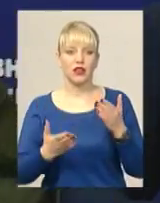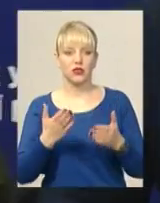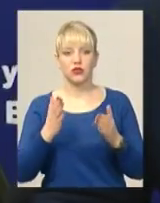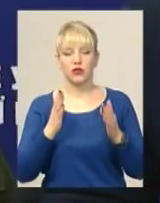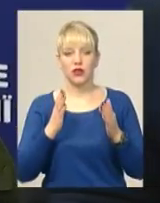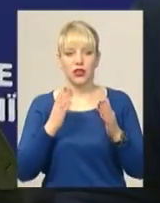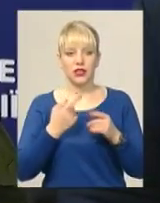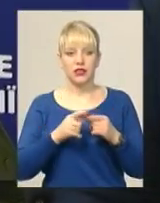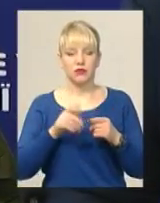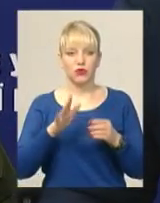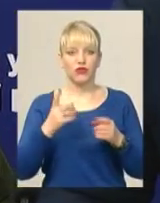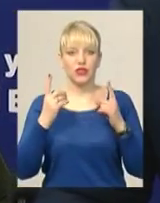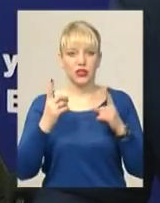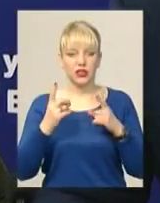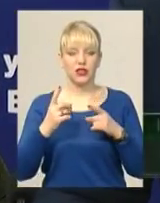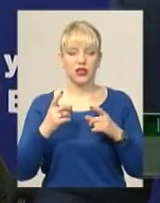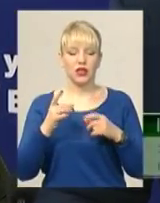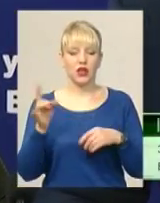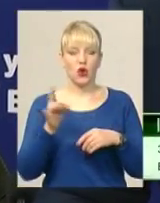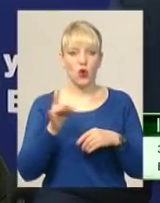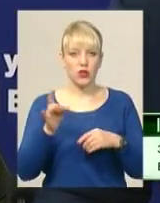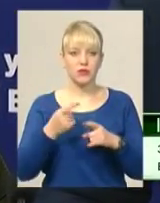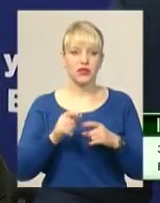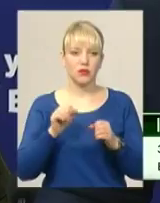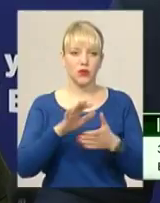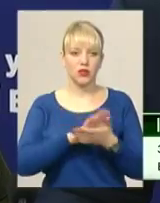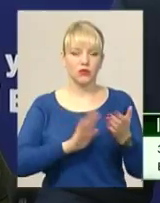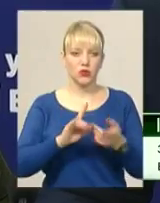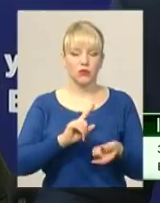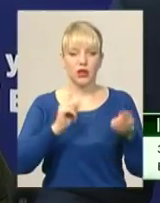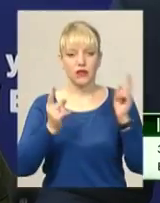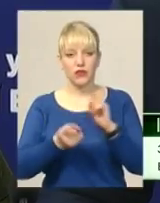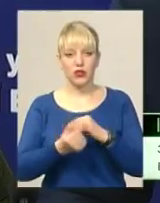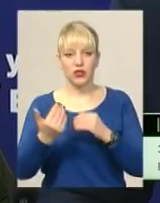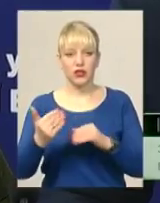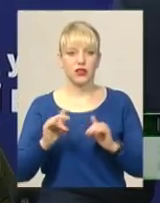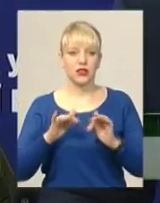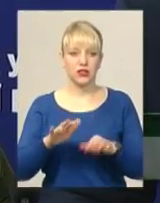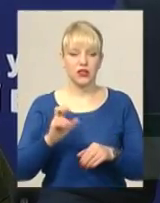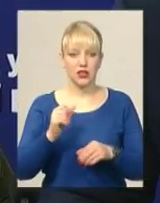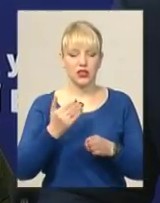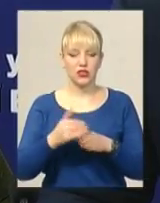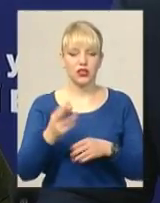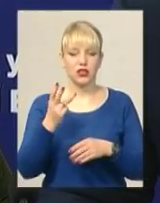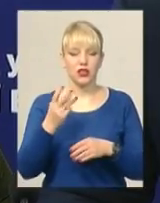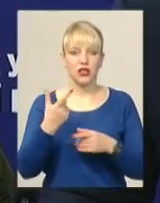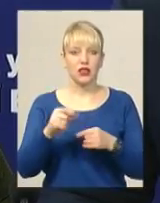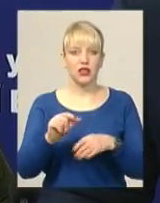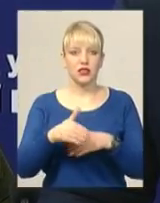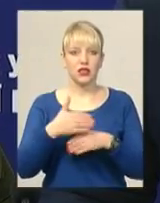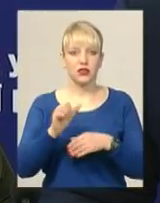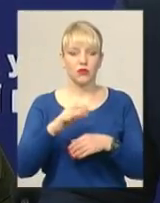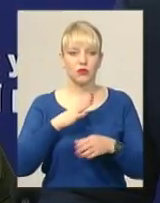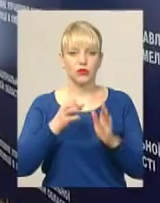особливо великі розміри, то може в подальшому бути перекваліфіковано їхнє діяння на частину 3, де санкція до 15